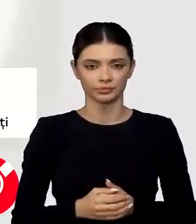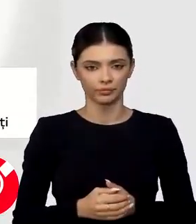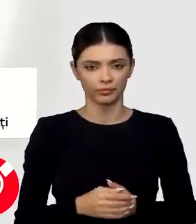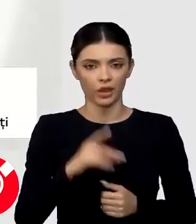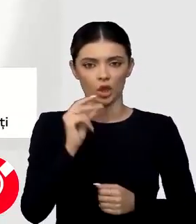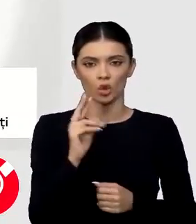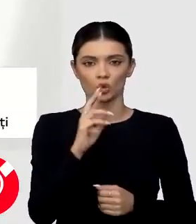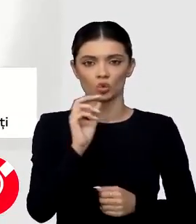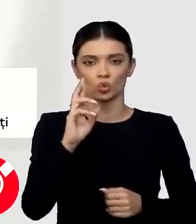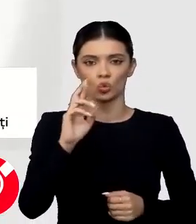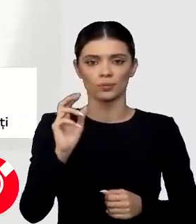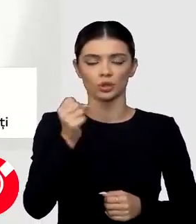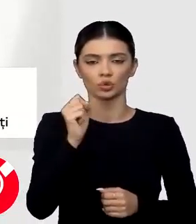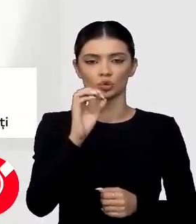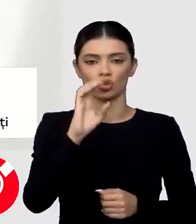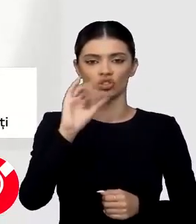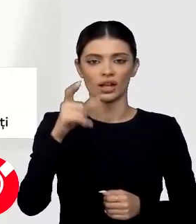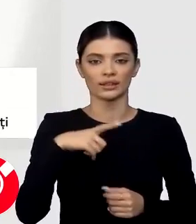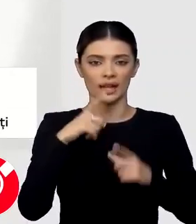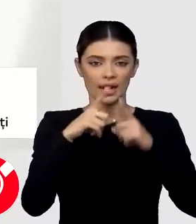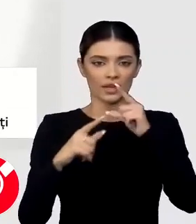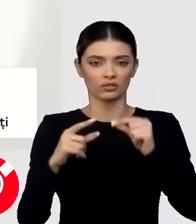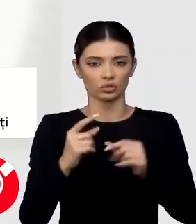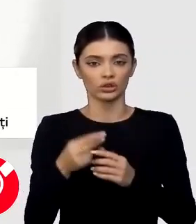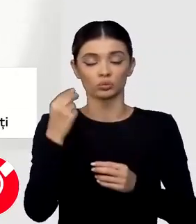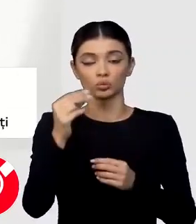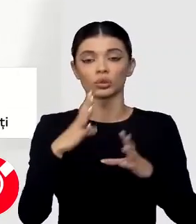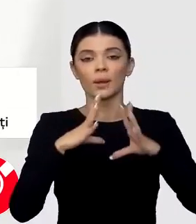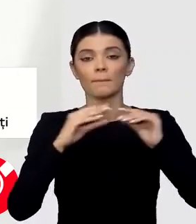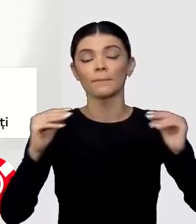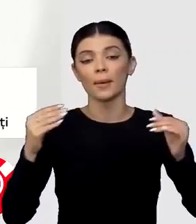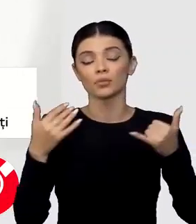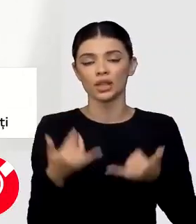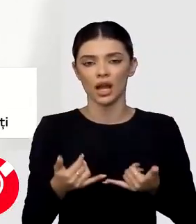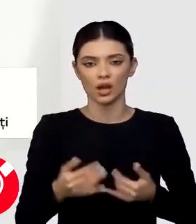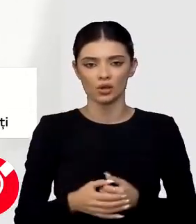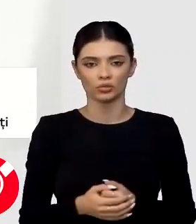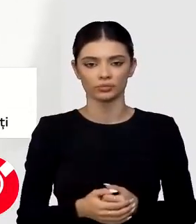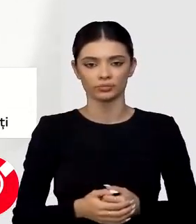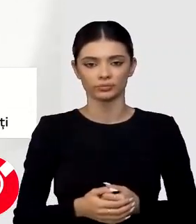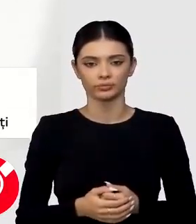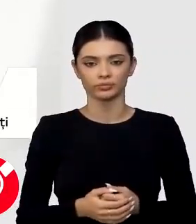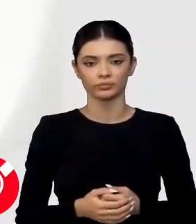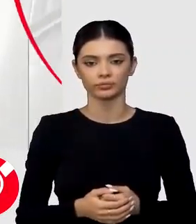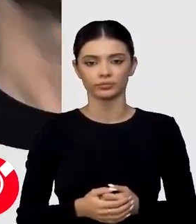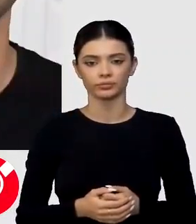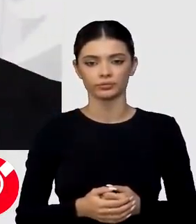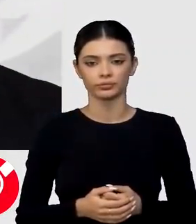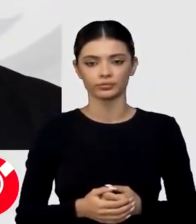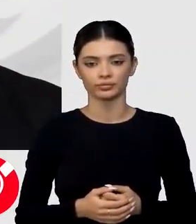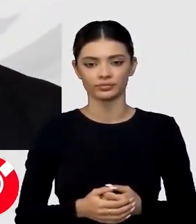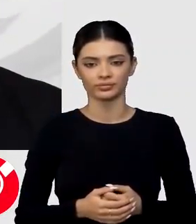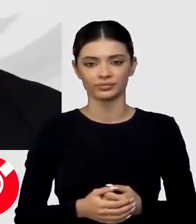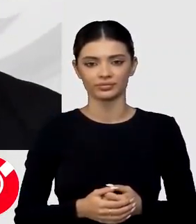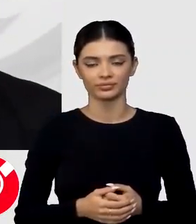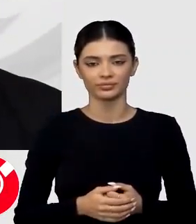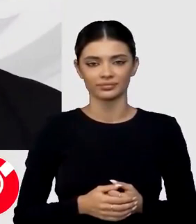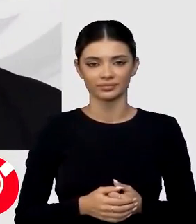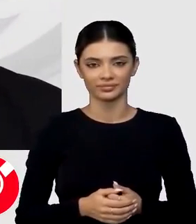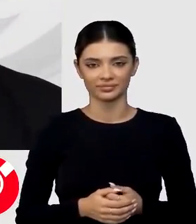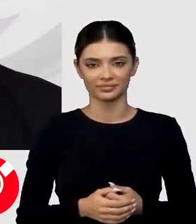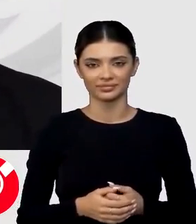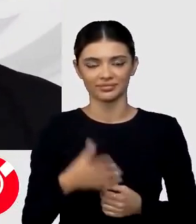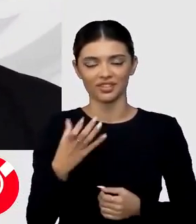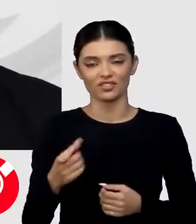relatează Business Insider. Dumitru Sochican, editor al FNews, are mai multe detalii despre aceste declarații. Bun găsit, Dima! Bună, Tatiana!